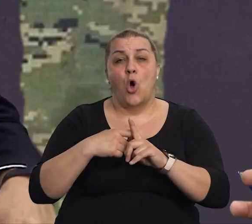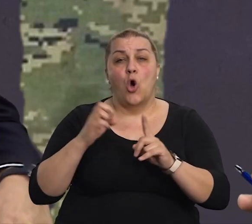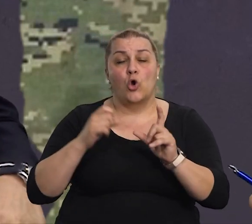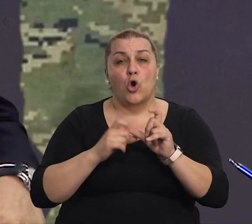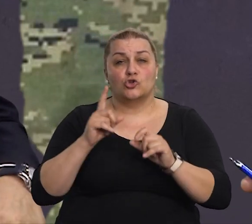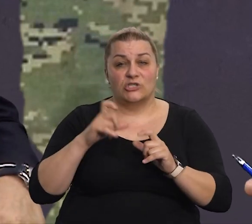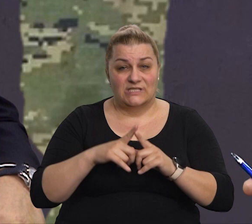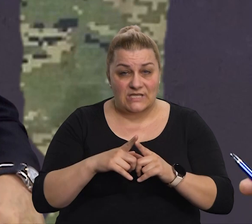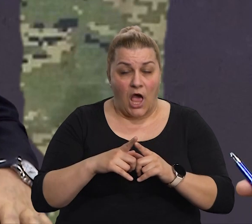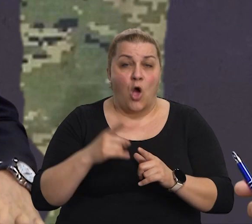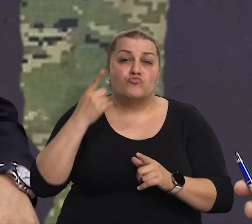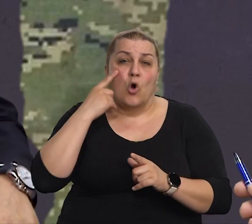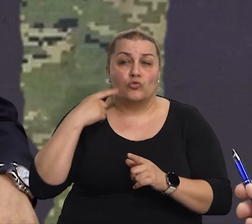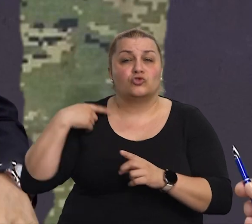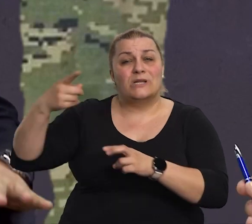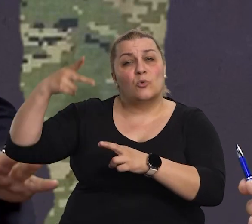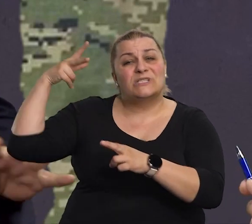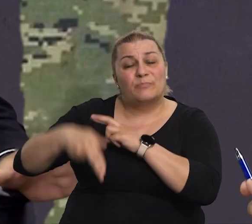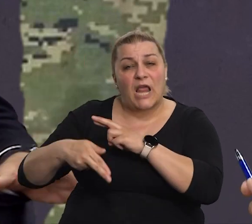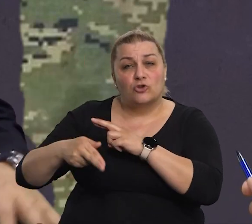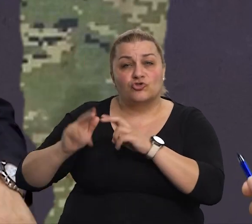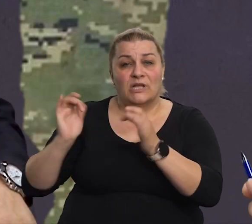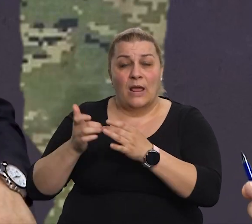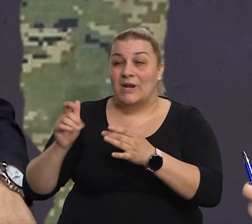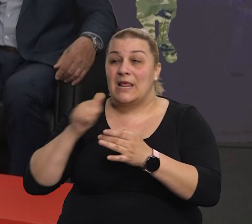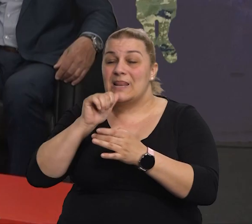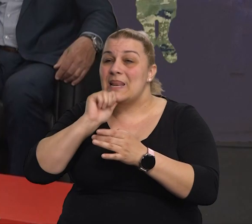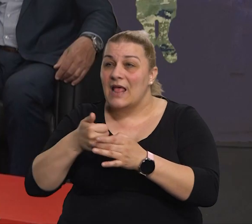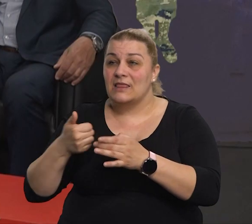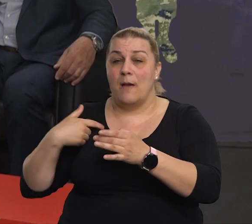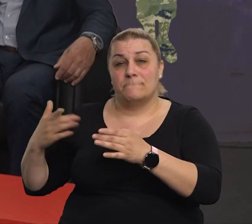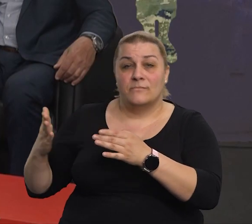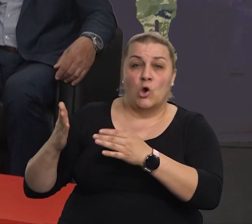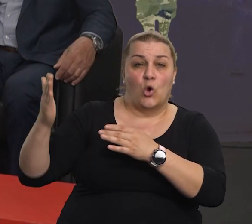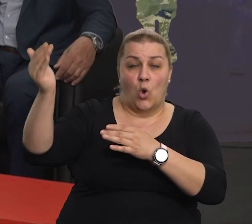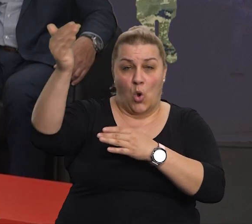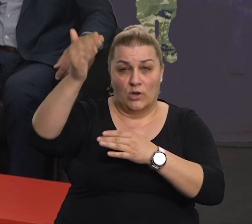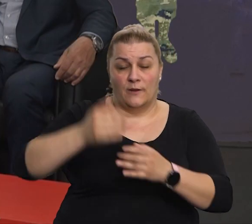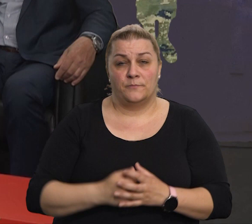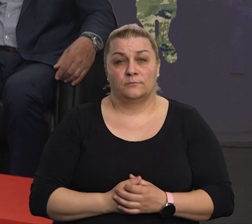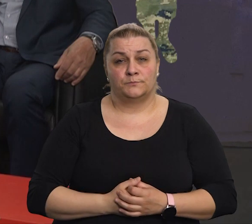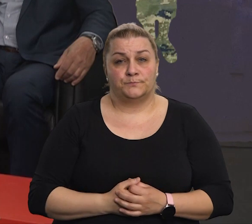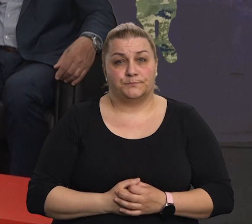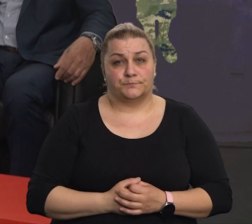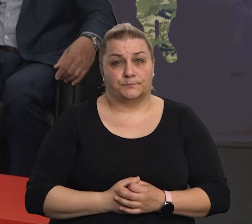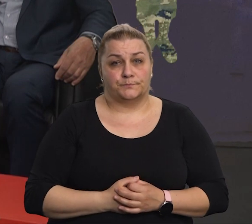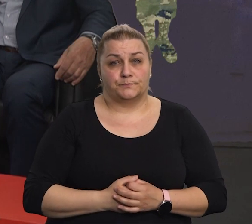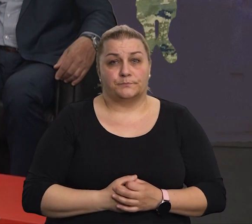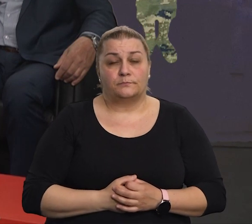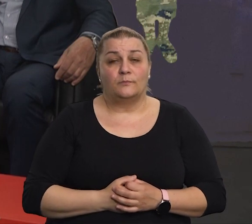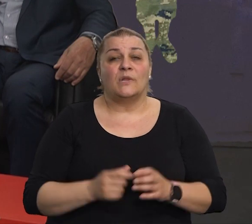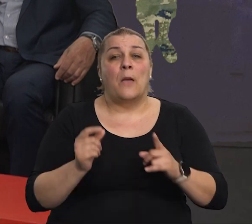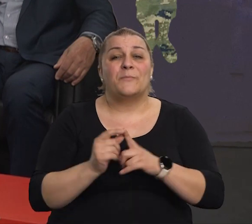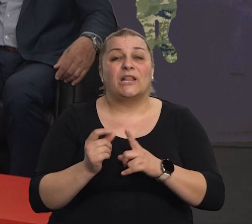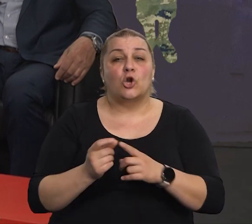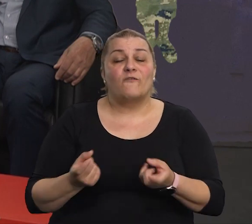gore, pokušavajući ispriječiti neprijatelja da prođe gore, gore sa Petrovo